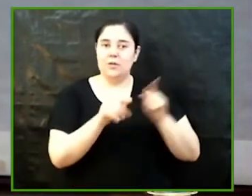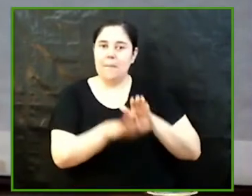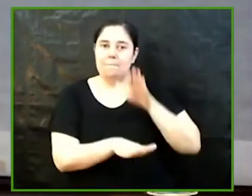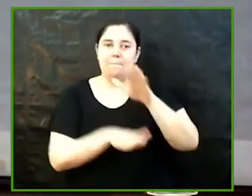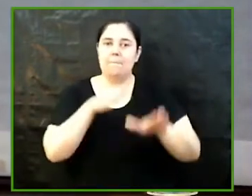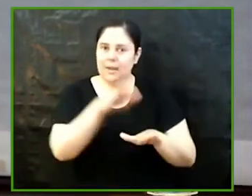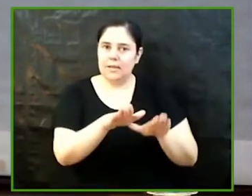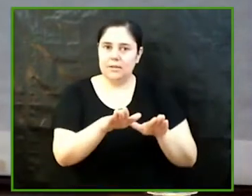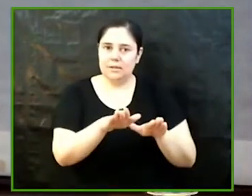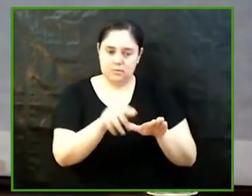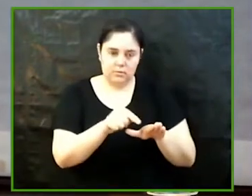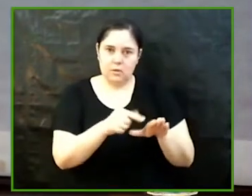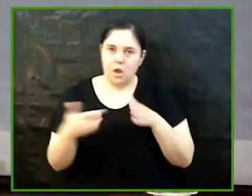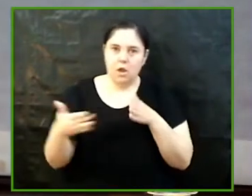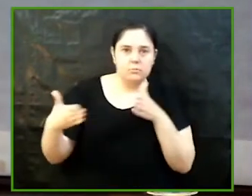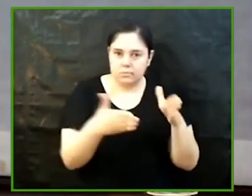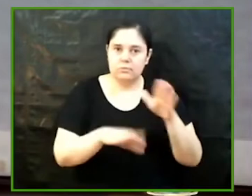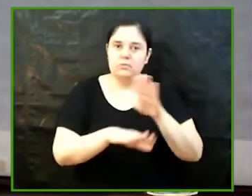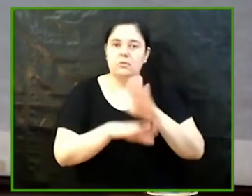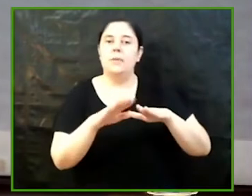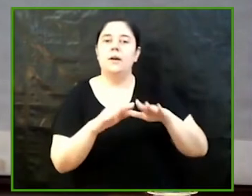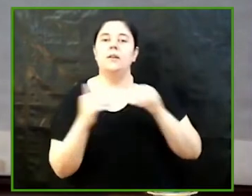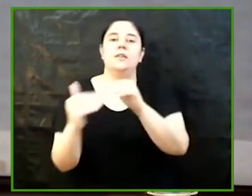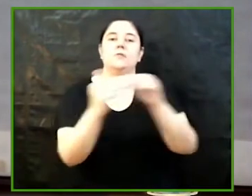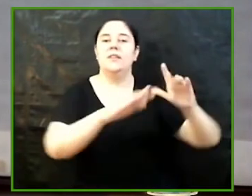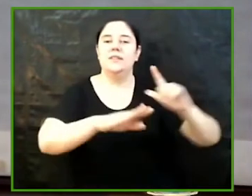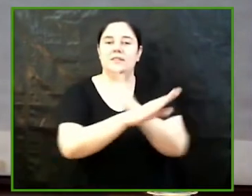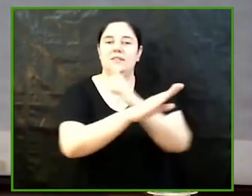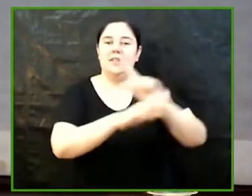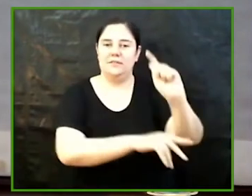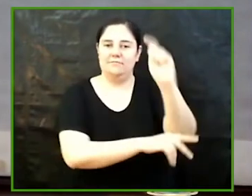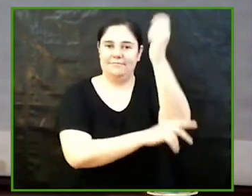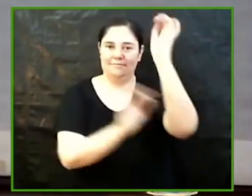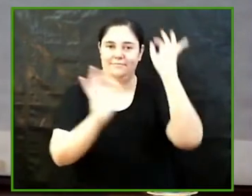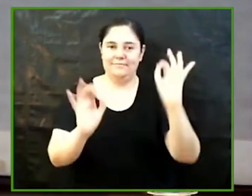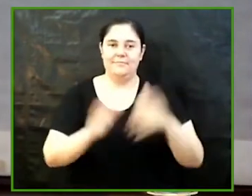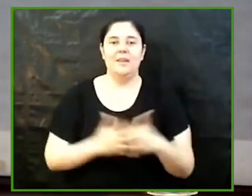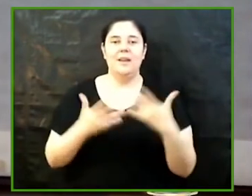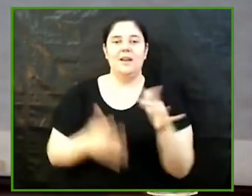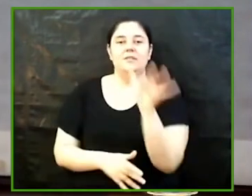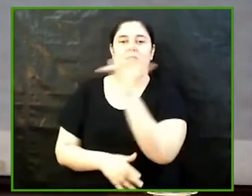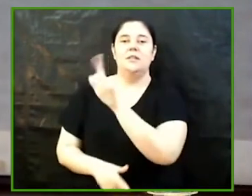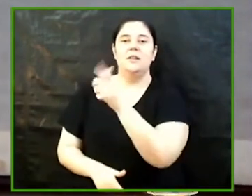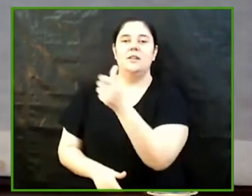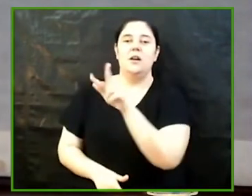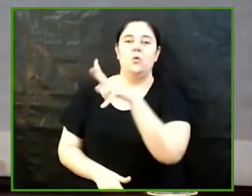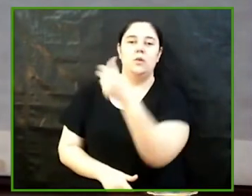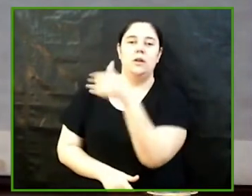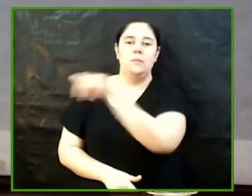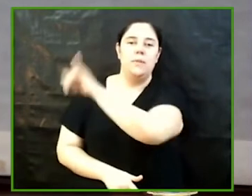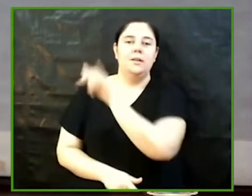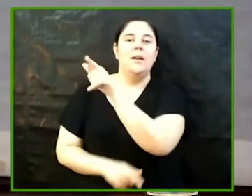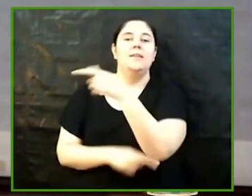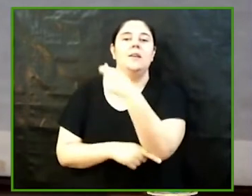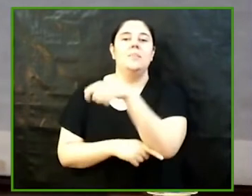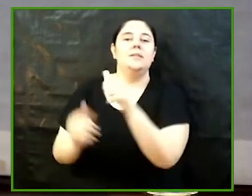en la igualtat de gènere. Donem ara la paraula a Laura Martínez Portell, presidenta de l'Institut Català de